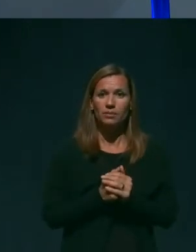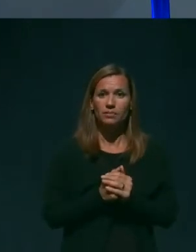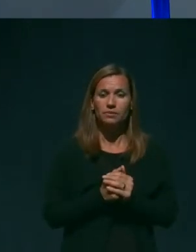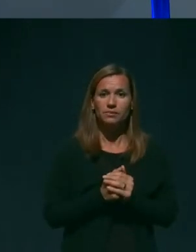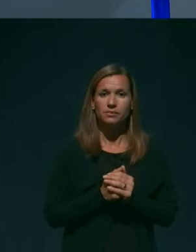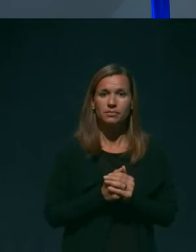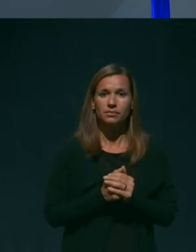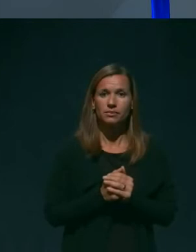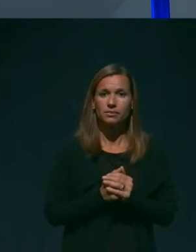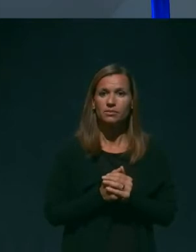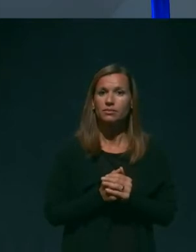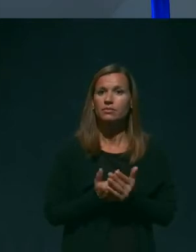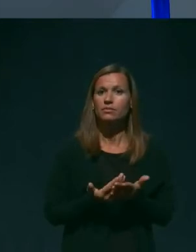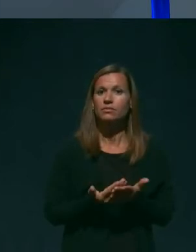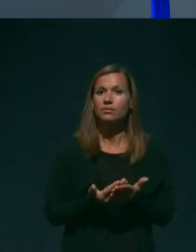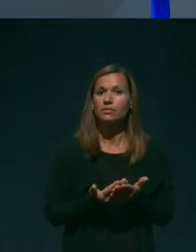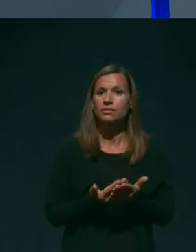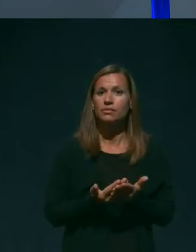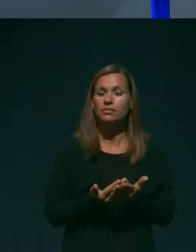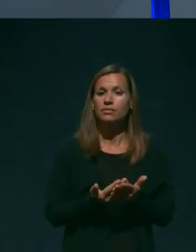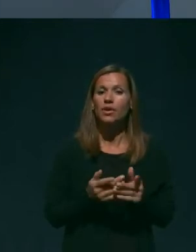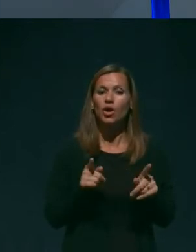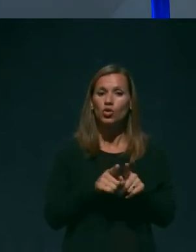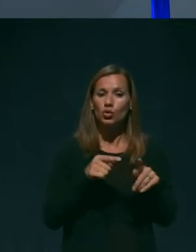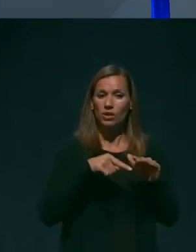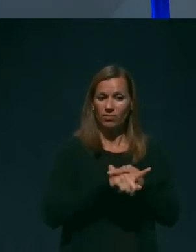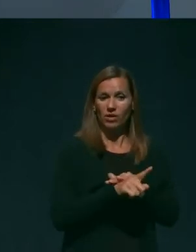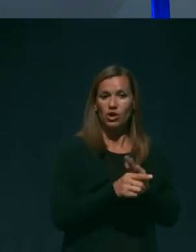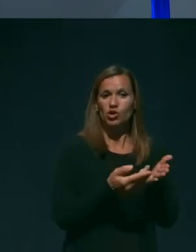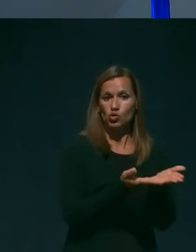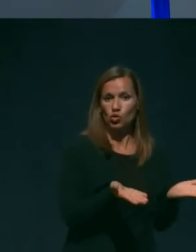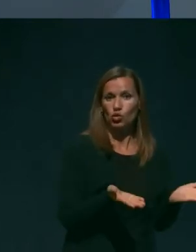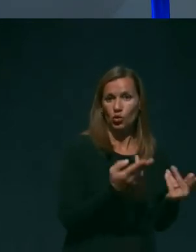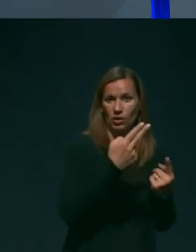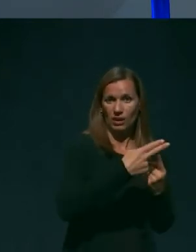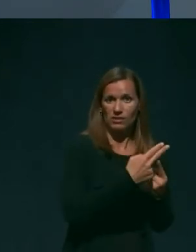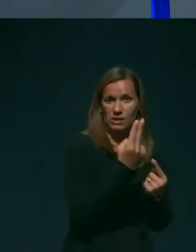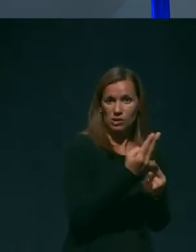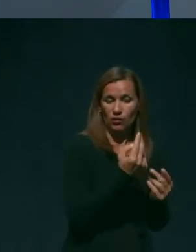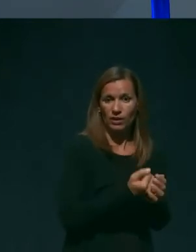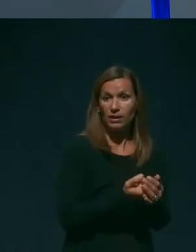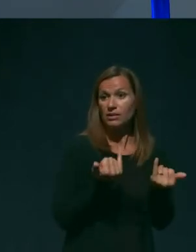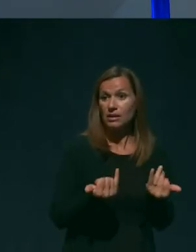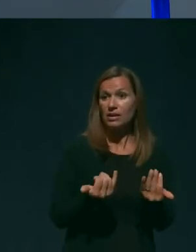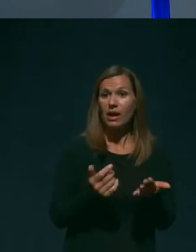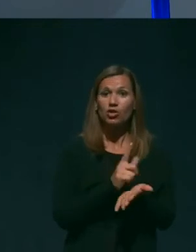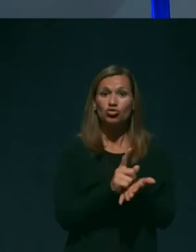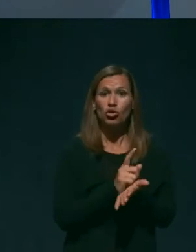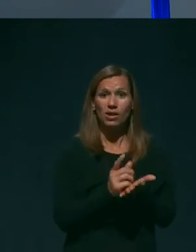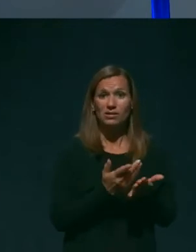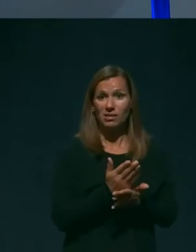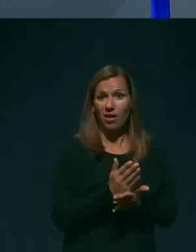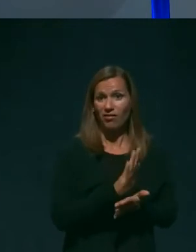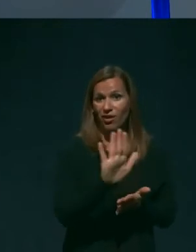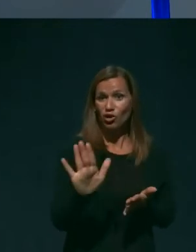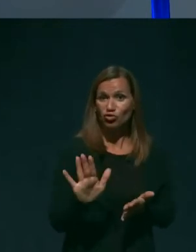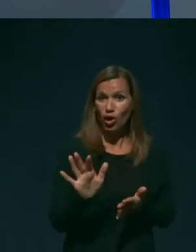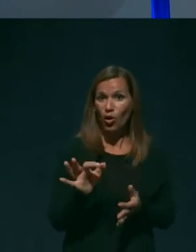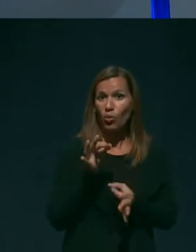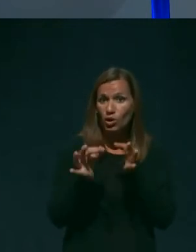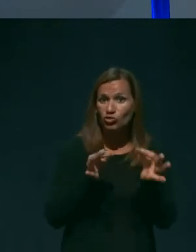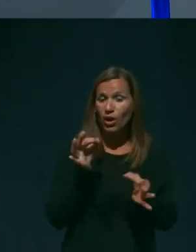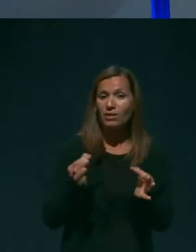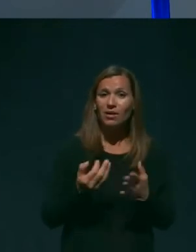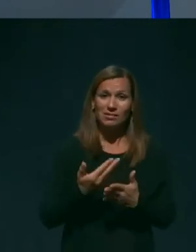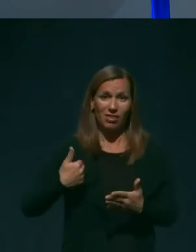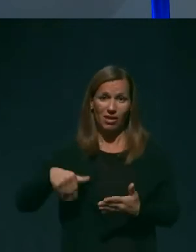prisotni v studiju TV Slovenija. Zdaj je čas za vprašanja za naše goste, zato vas prosim, da